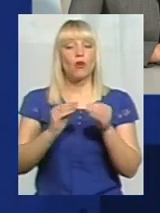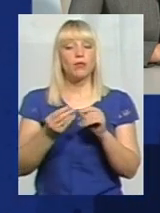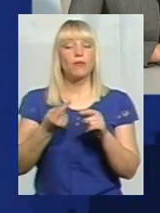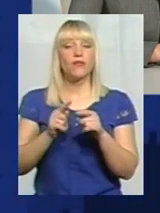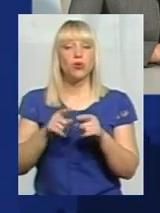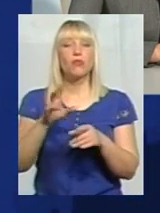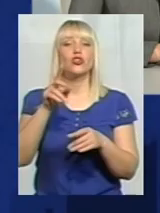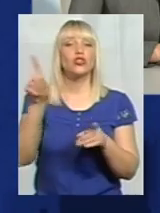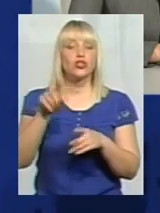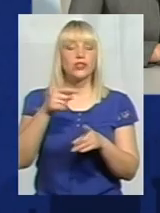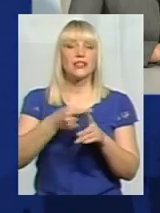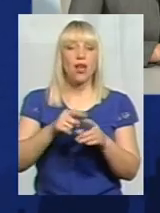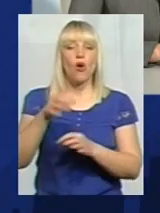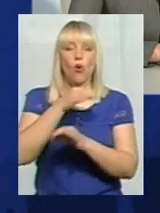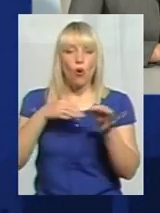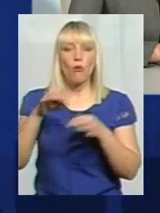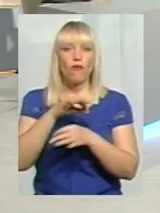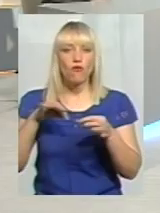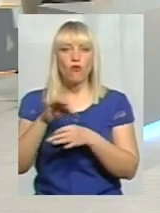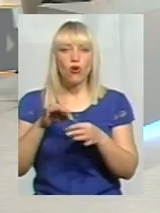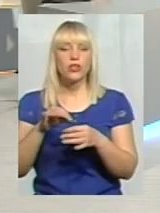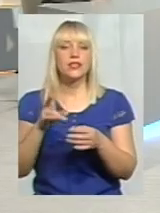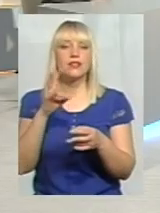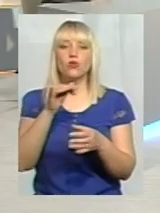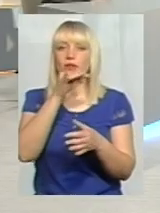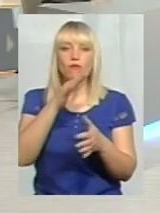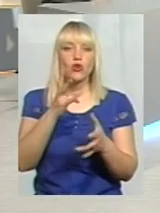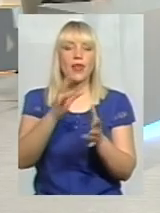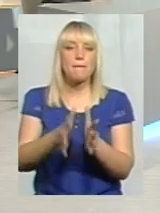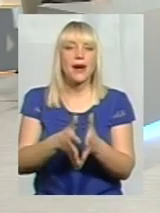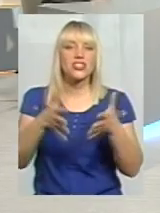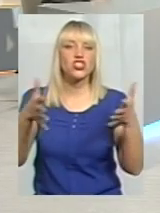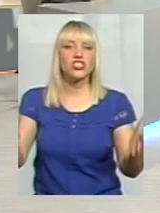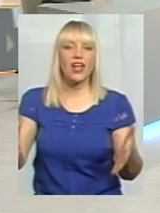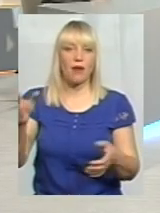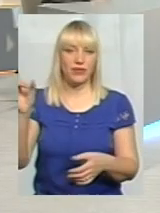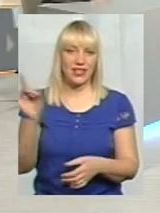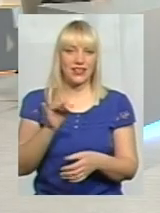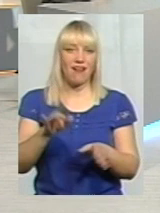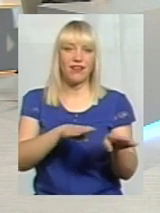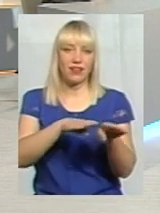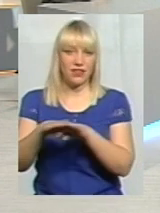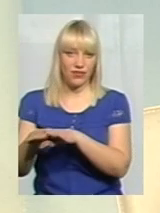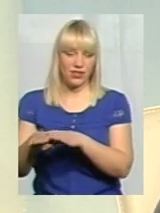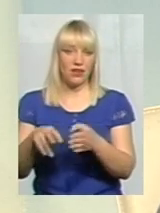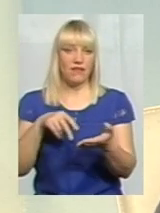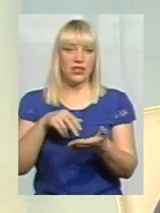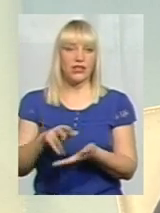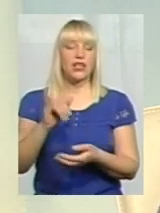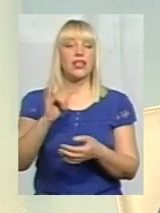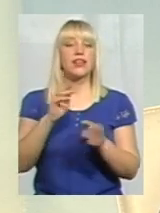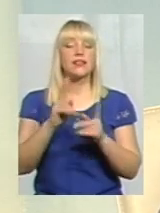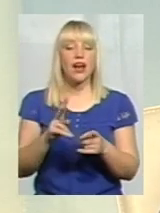постійно стикається і не може вийти на якийсь масштабний рівень. Так от питання, якось оцим невеликим